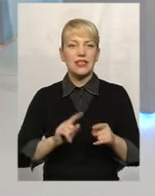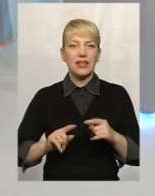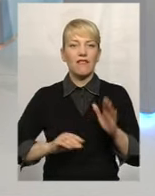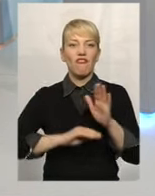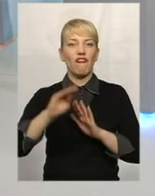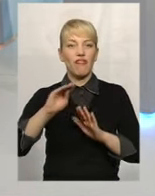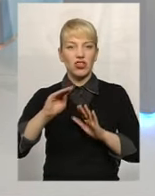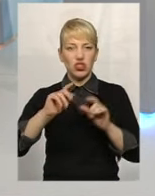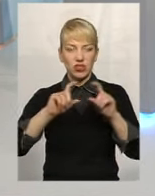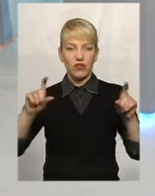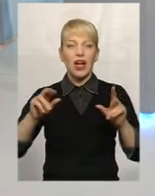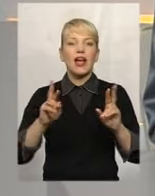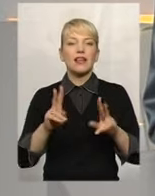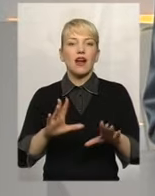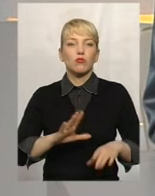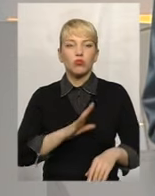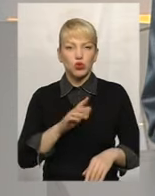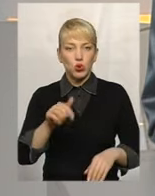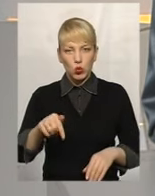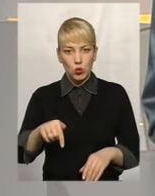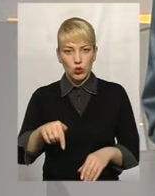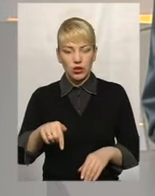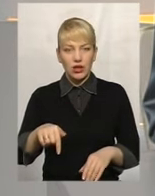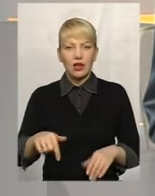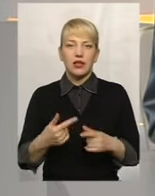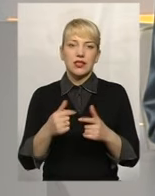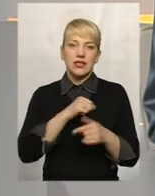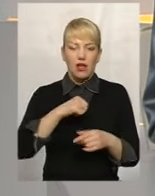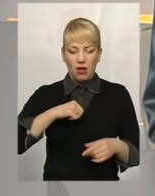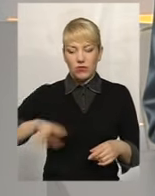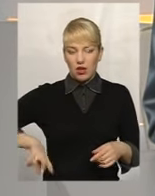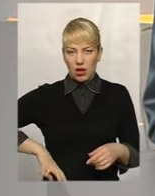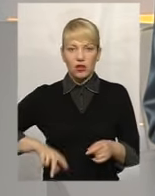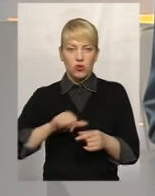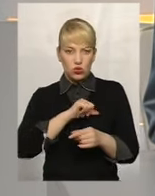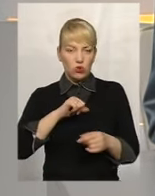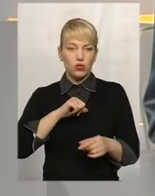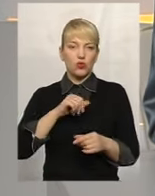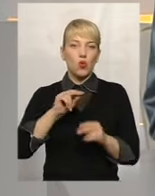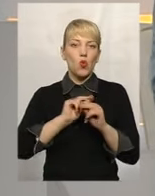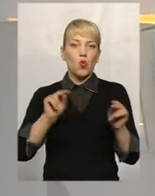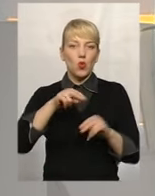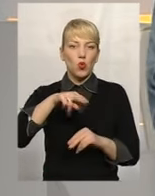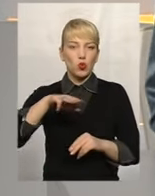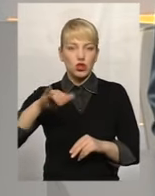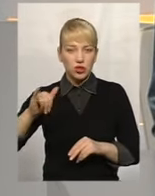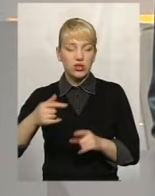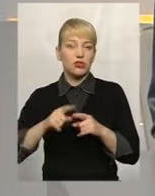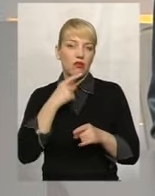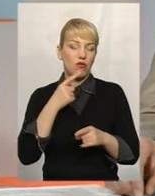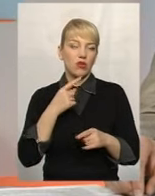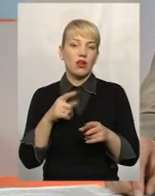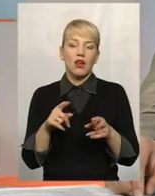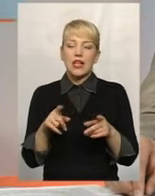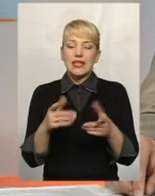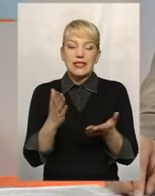як бути тут. Сам директор того ж училища, він знаходиться в такій самій ситуації, як